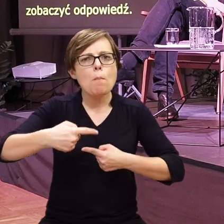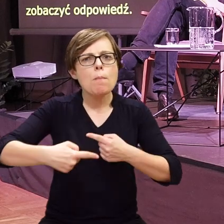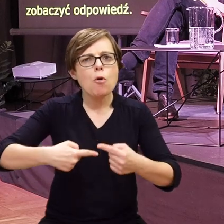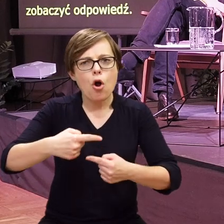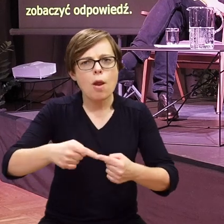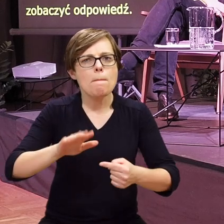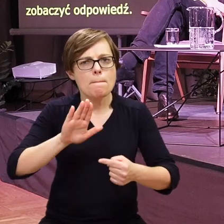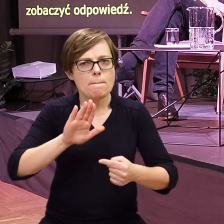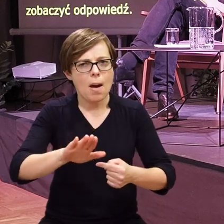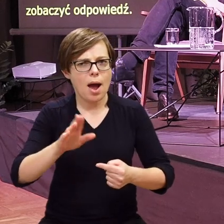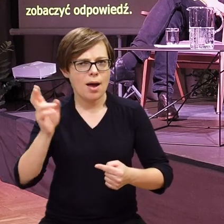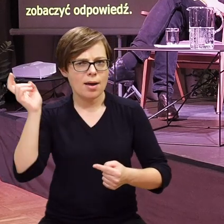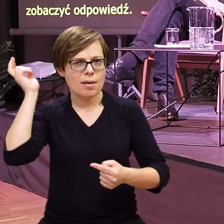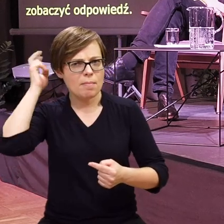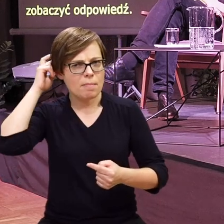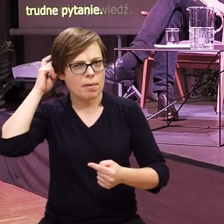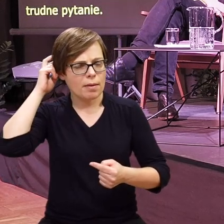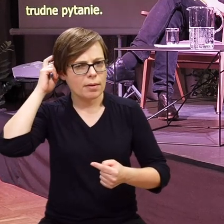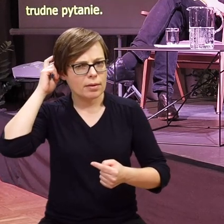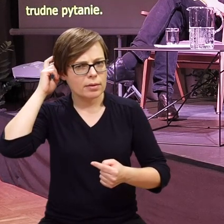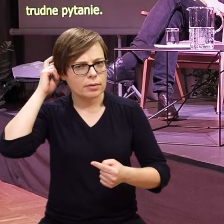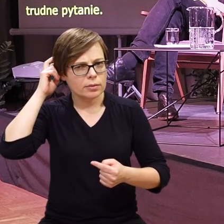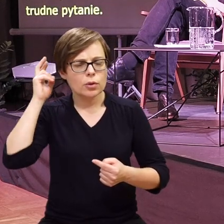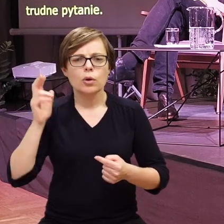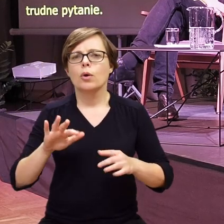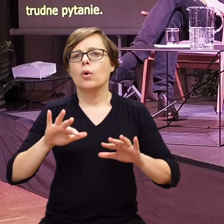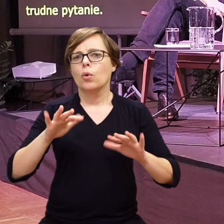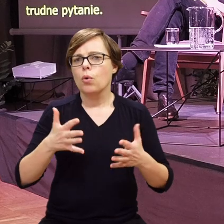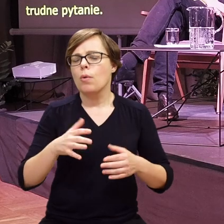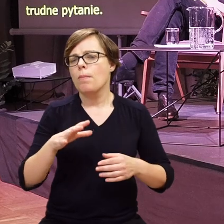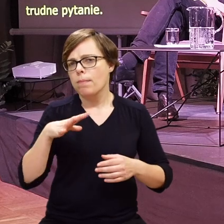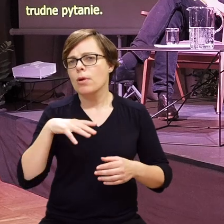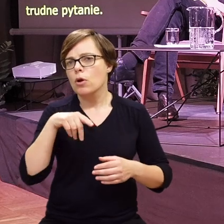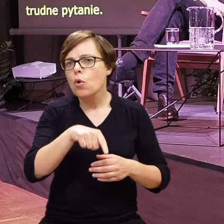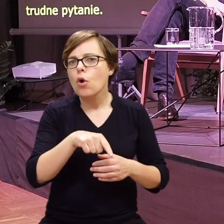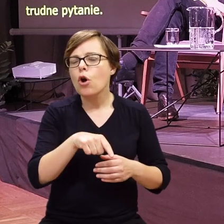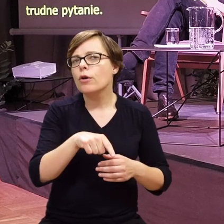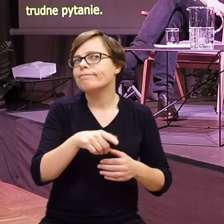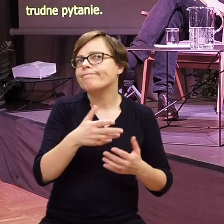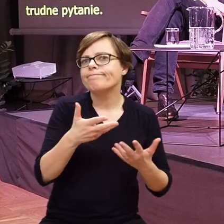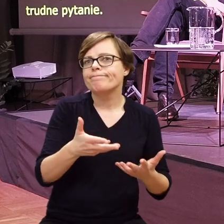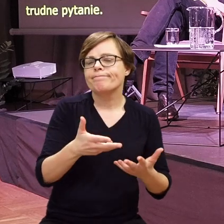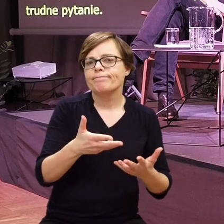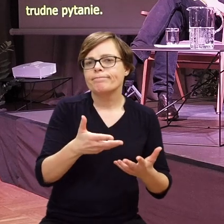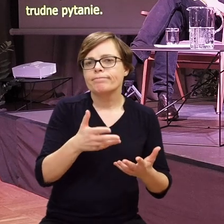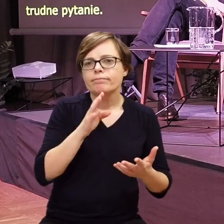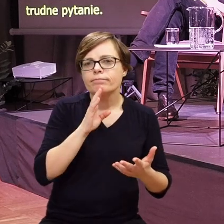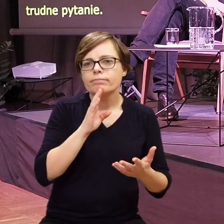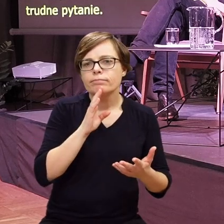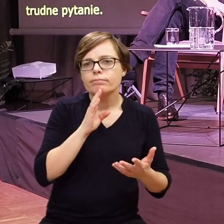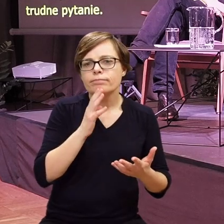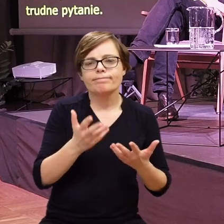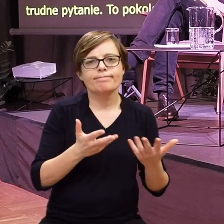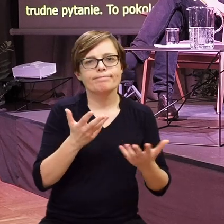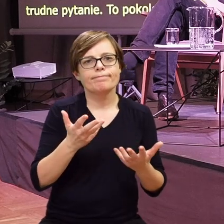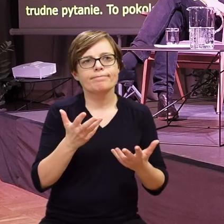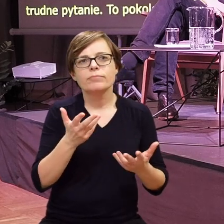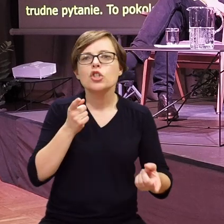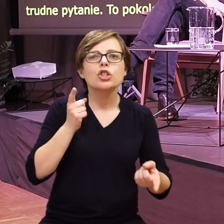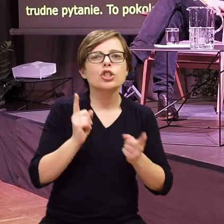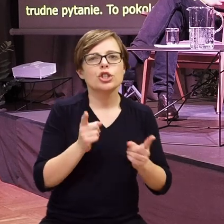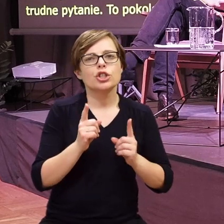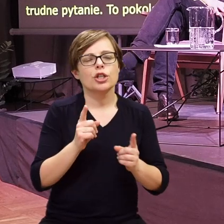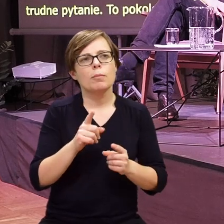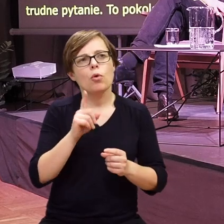ma implant, znaczy dostało, znaczy przeszło, znaczy miało operację tuż po tych pierwszych, znaczy